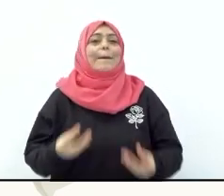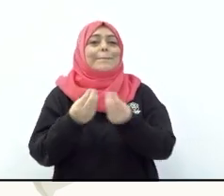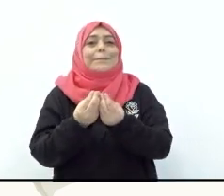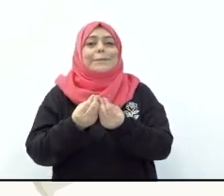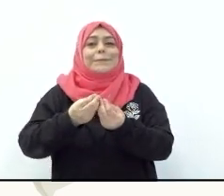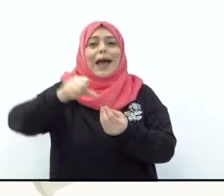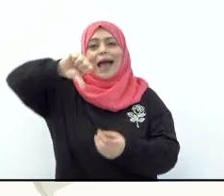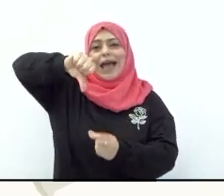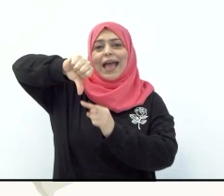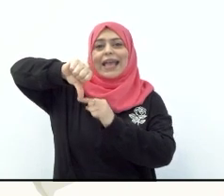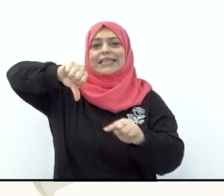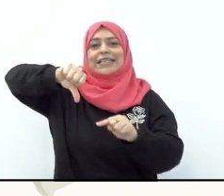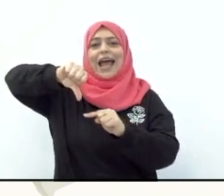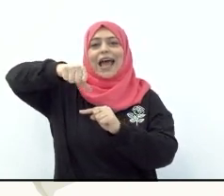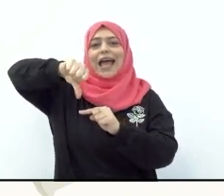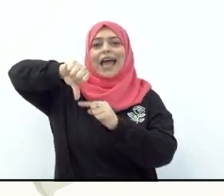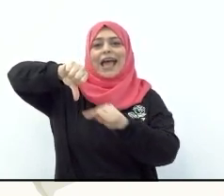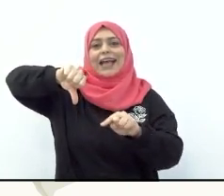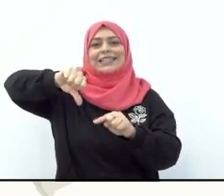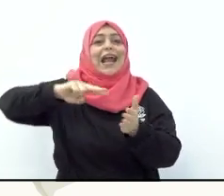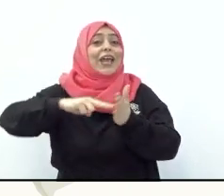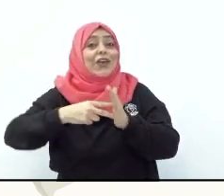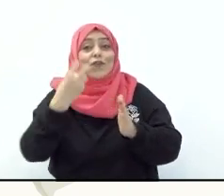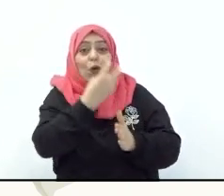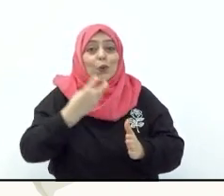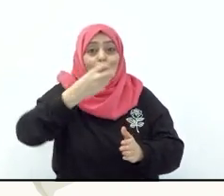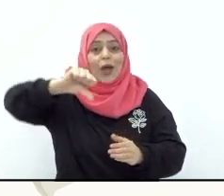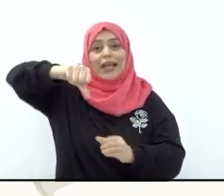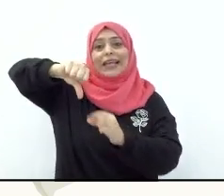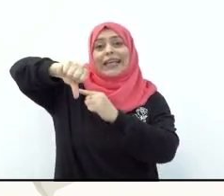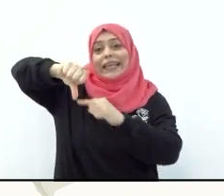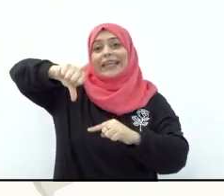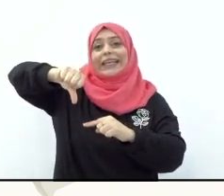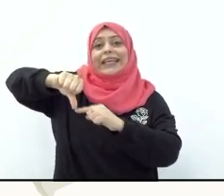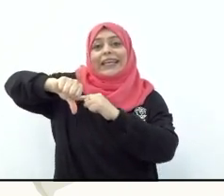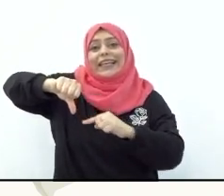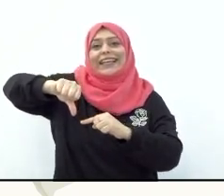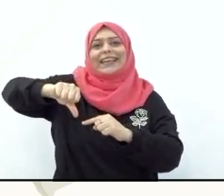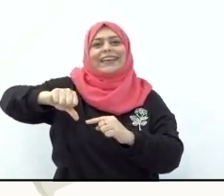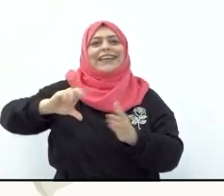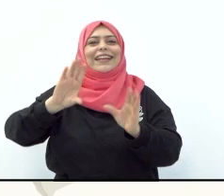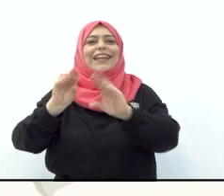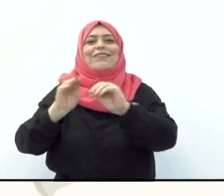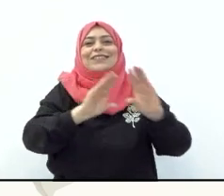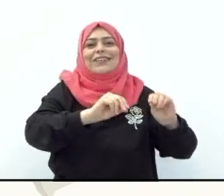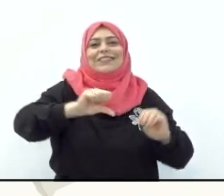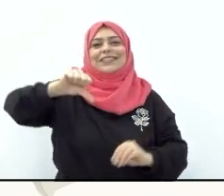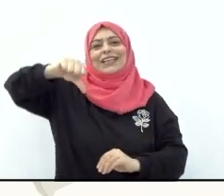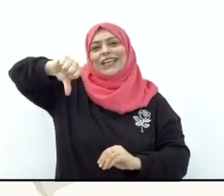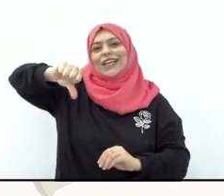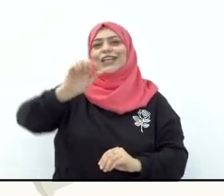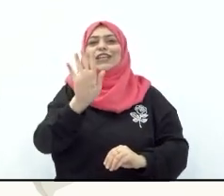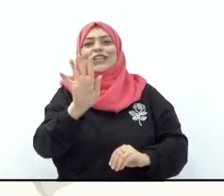ستنطق؟ أبطال إ إ مثل إشارة إ